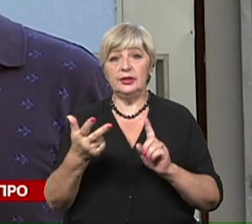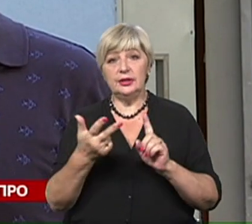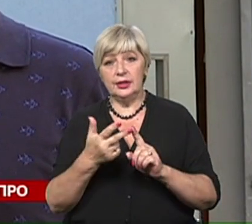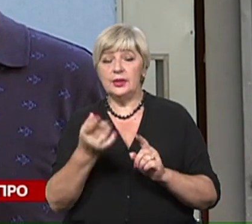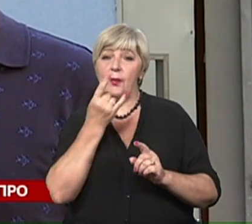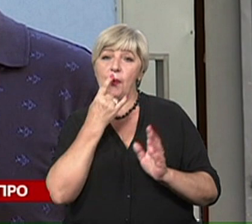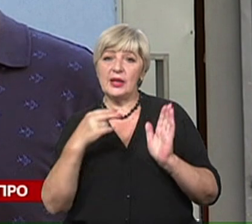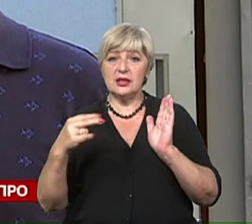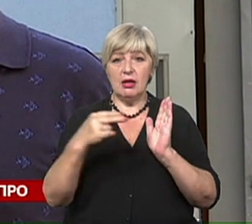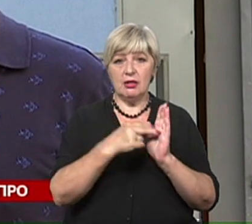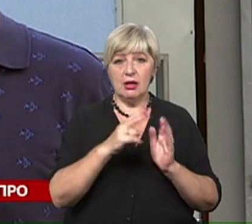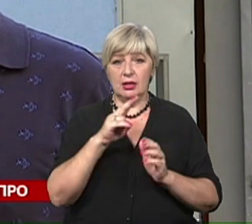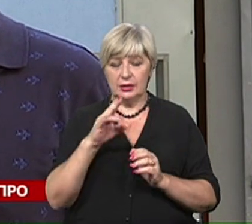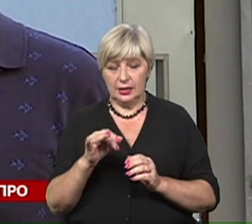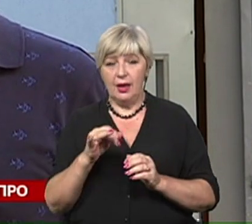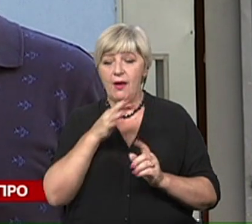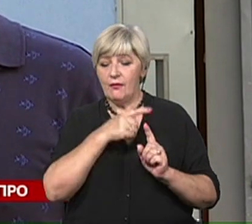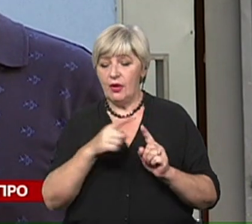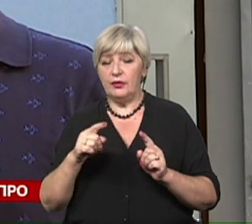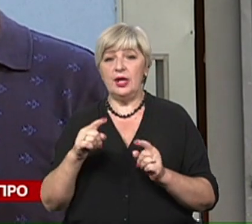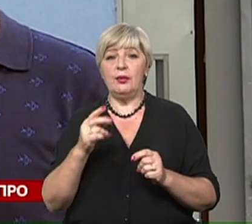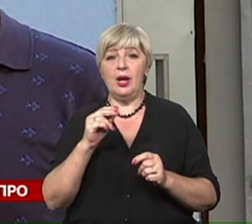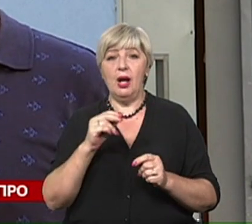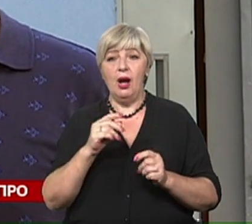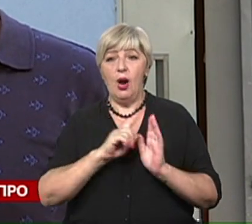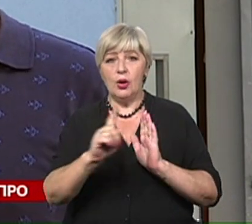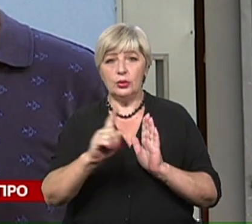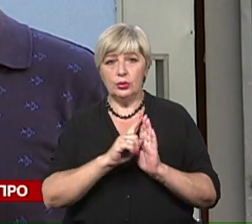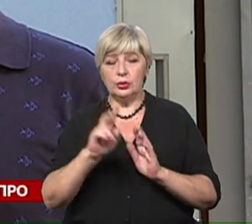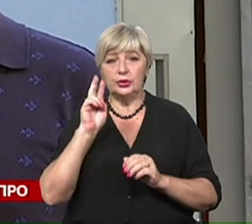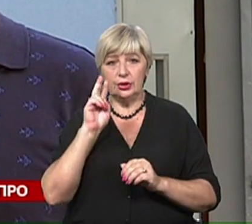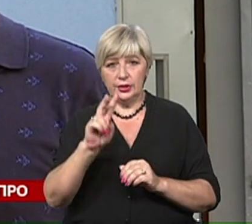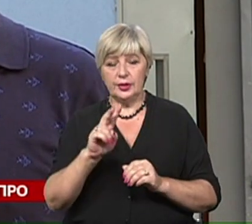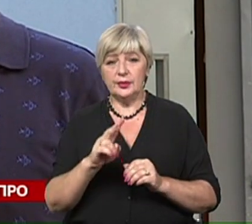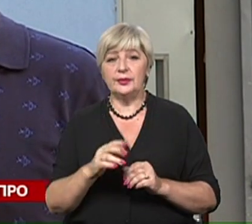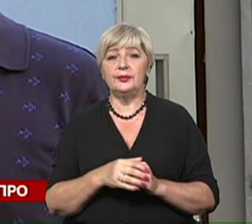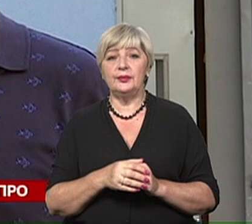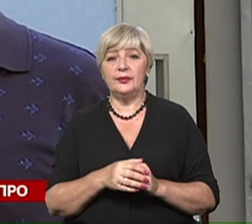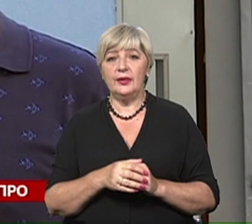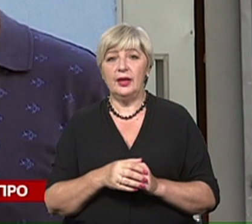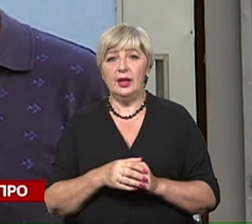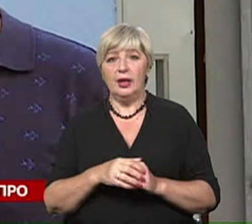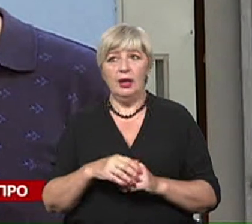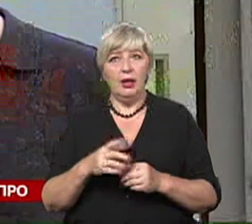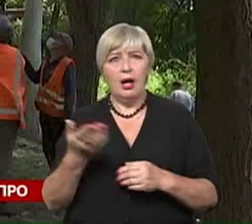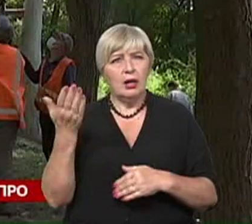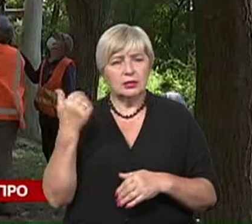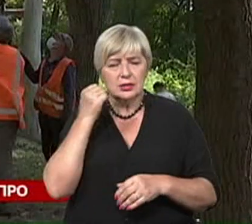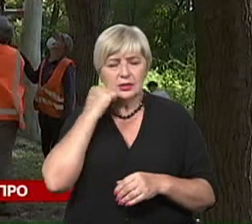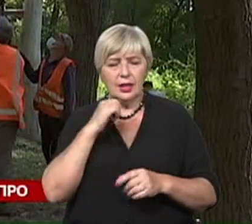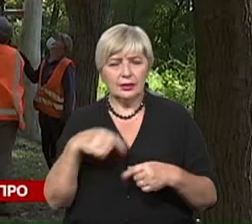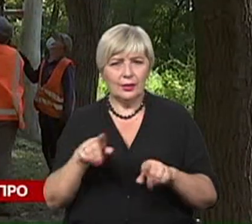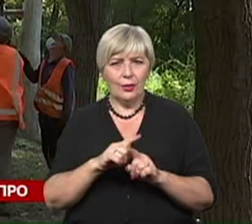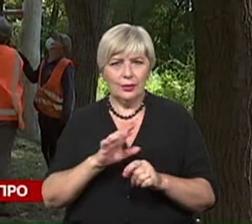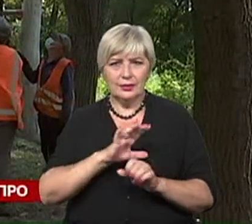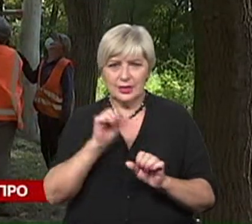підзарядки, тобто підзарядки під час руху електробуса, то минула трансформаторна підстанція взагалі не змогла такого робити. У мерії